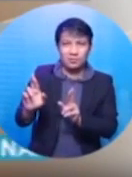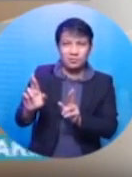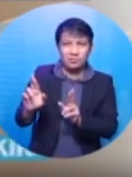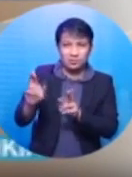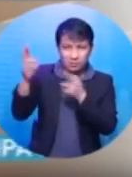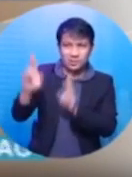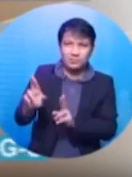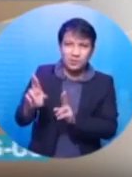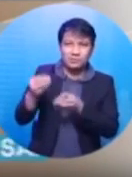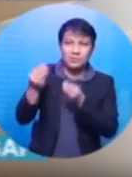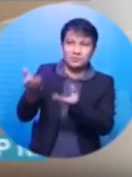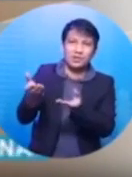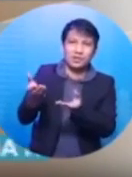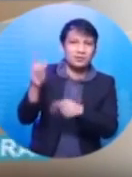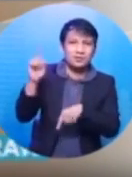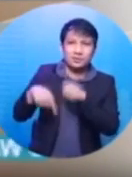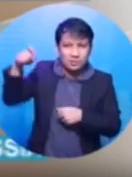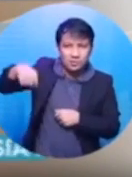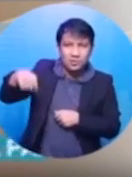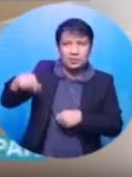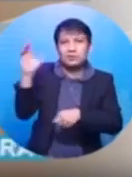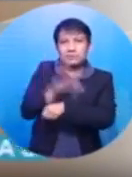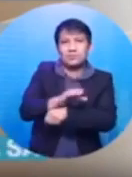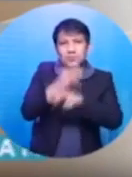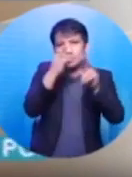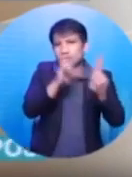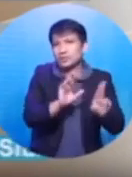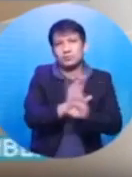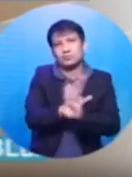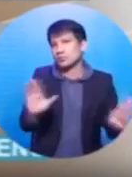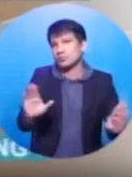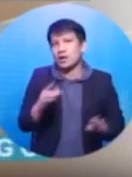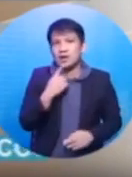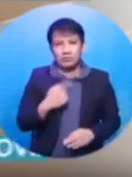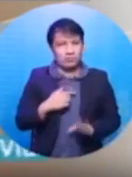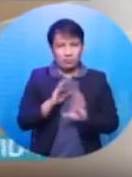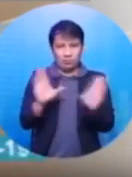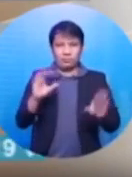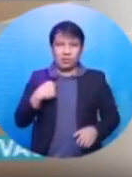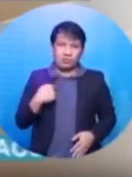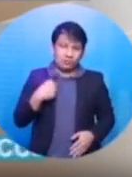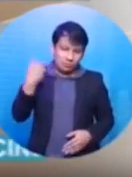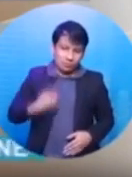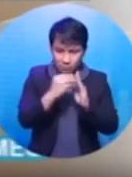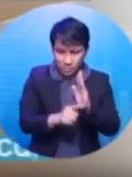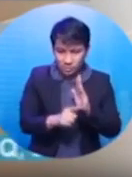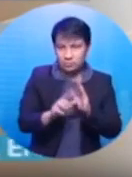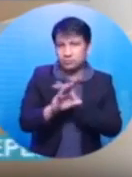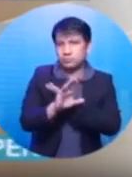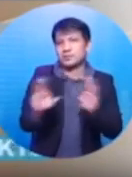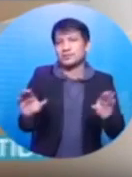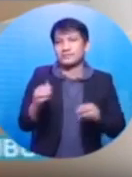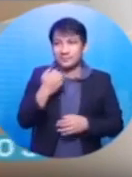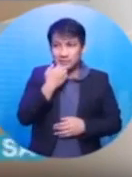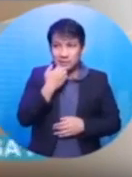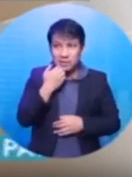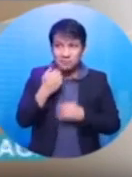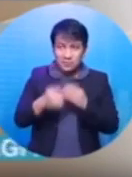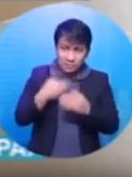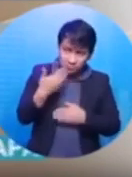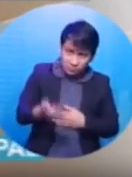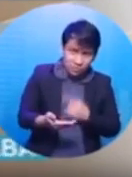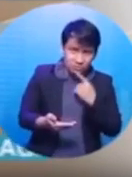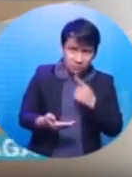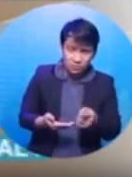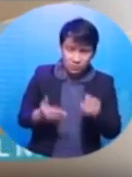po yan, nai, hindi yan pwedeng ideman. Kasi kung dinideman mo, oi, gusto ko respetuhin mo ako, that's martial law. Okay? So, dapat, nai,